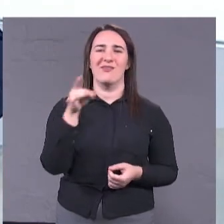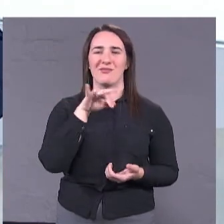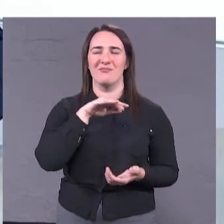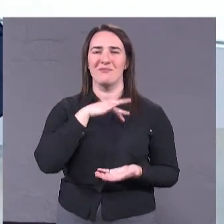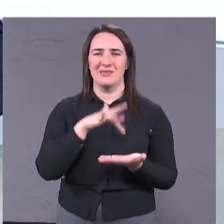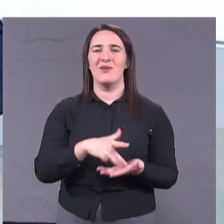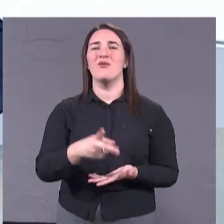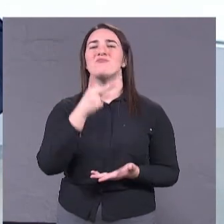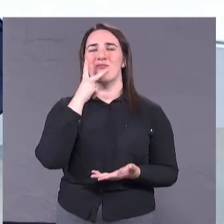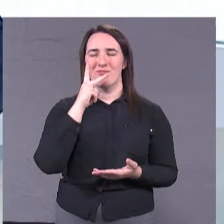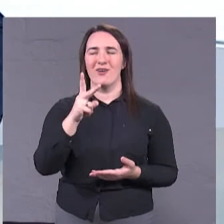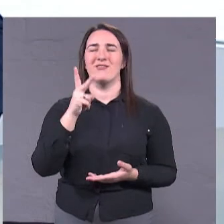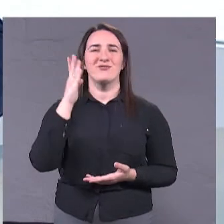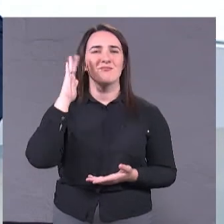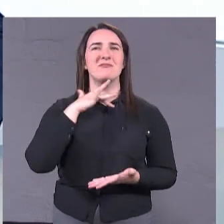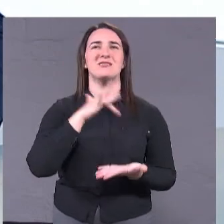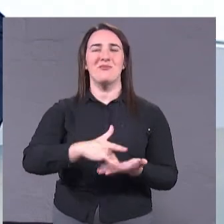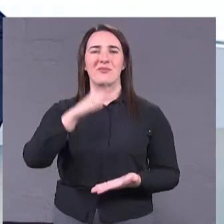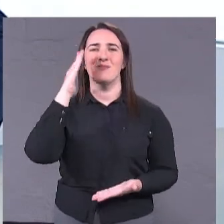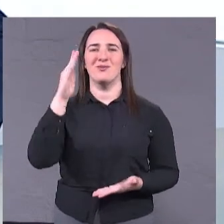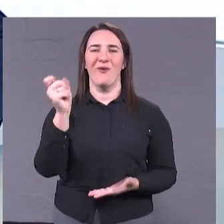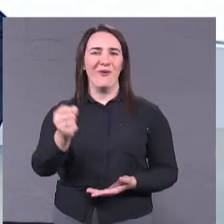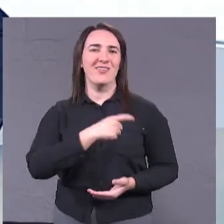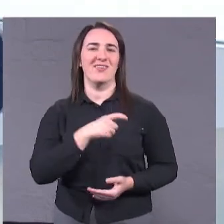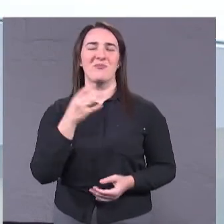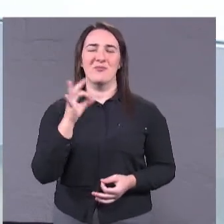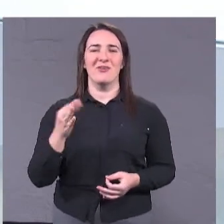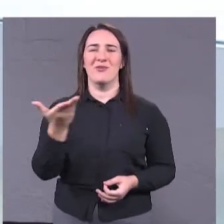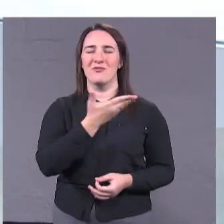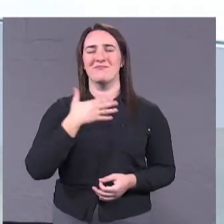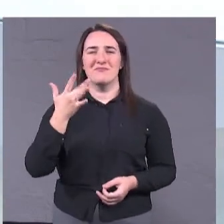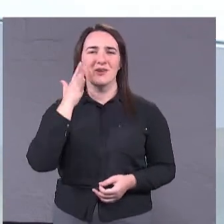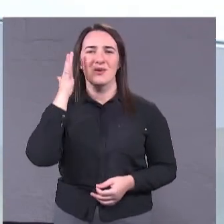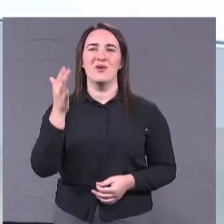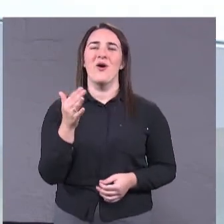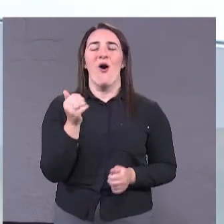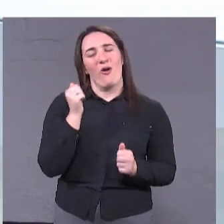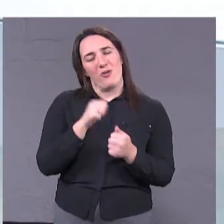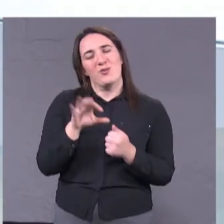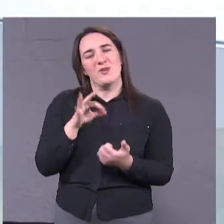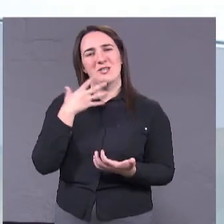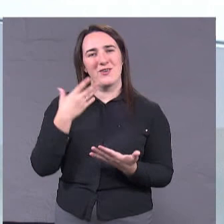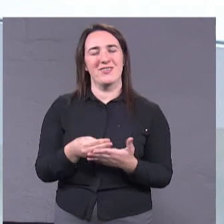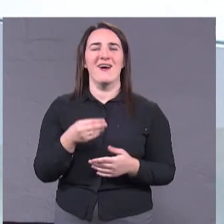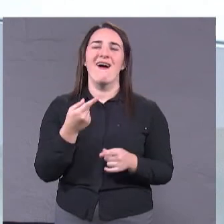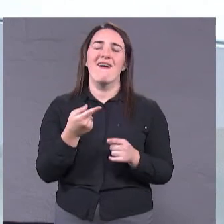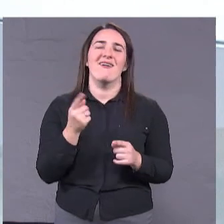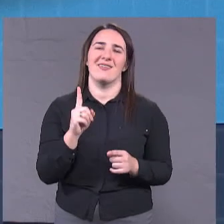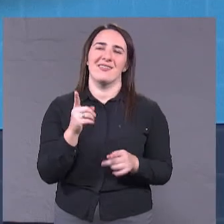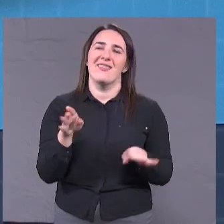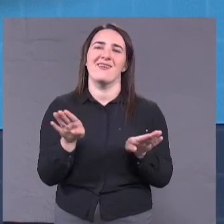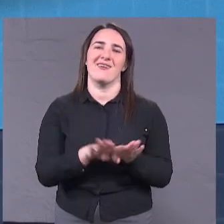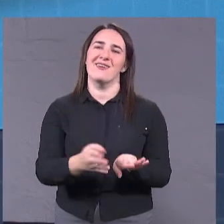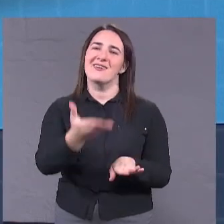місту майбутнього Одесу, про яку ми всі з вами мріємо. Кожен про свою, але вона така красива Одеса